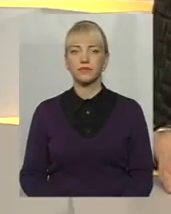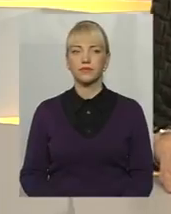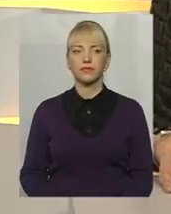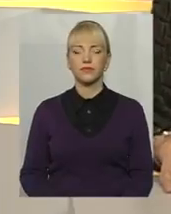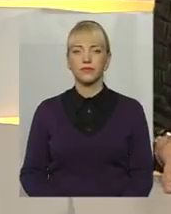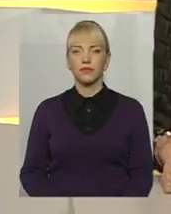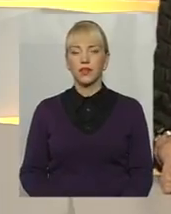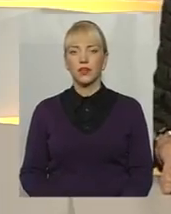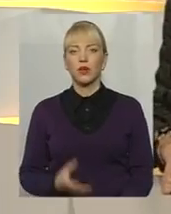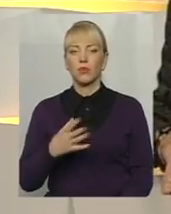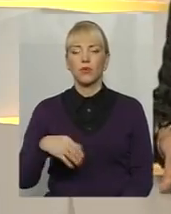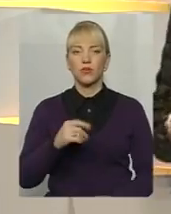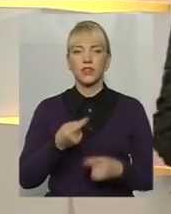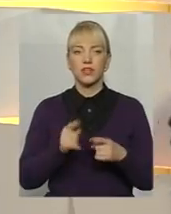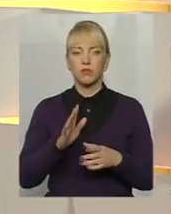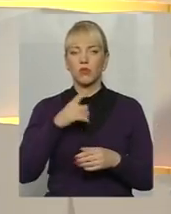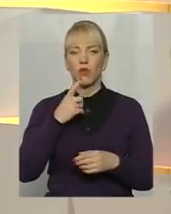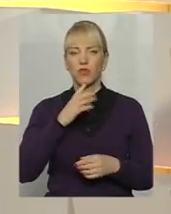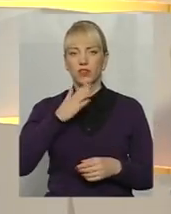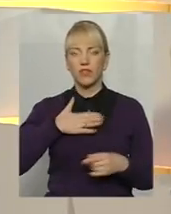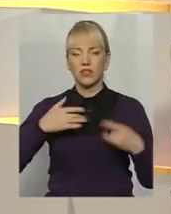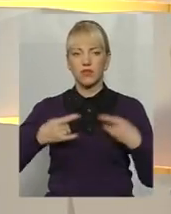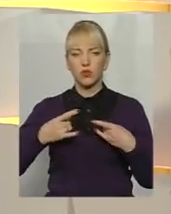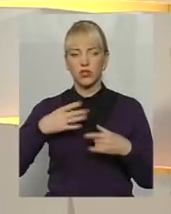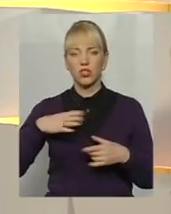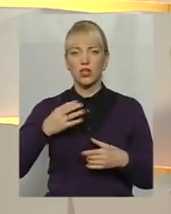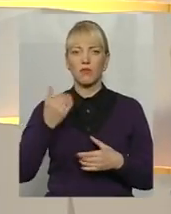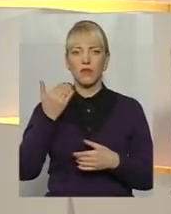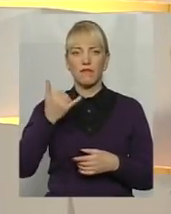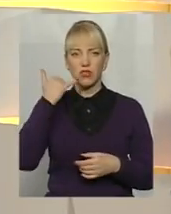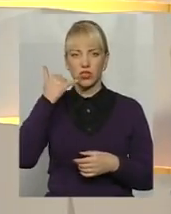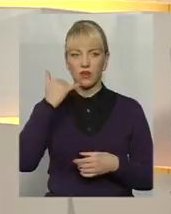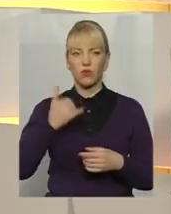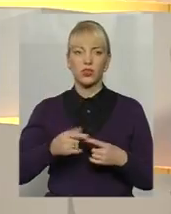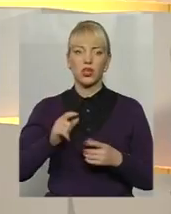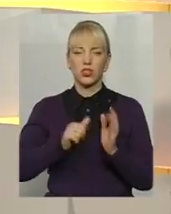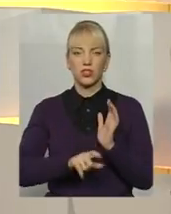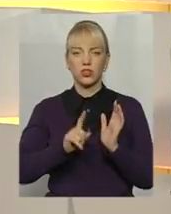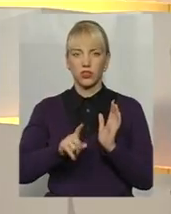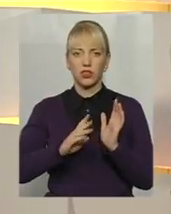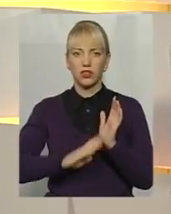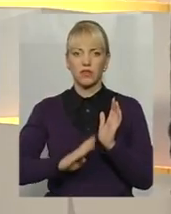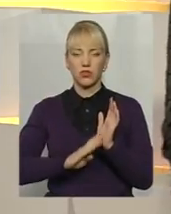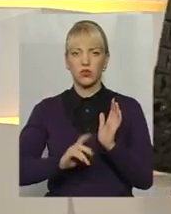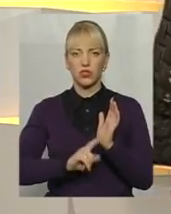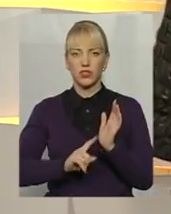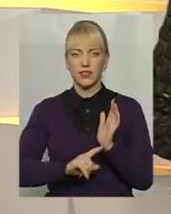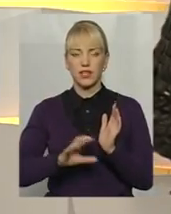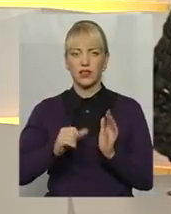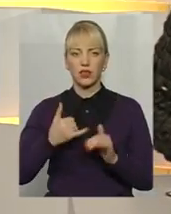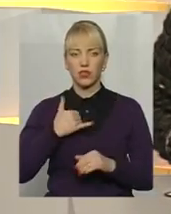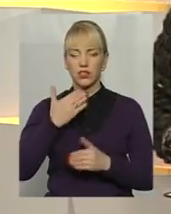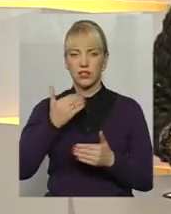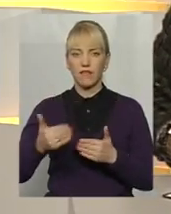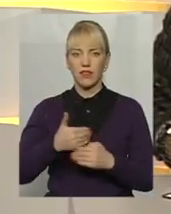Отже, про це все говоримо сьогодні в студії. Чекаємо на ваші телефонні дзвінки 61 90 60. А до нас